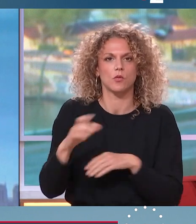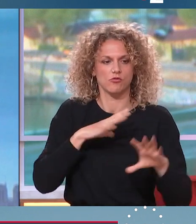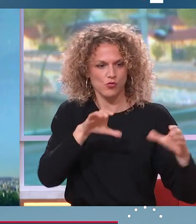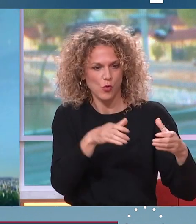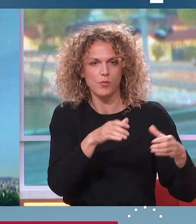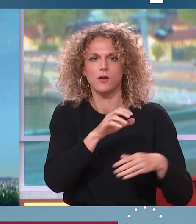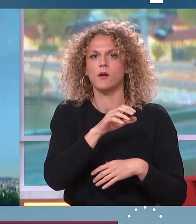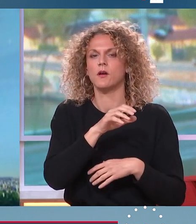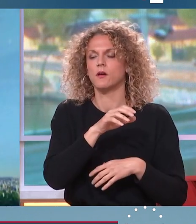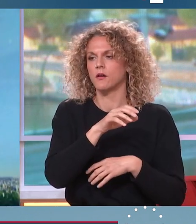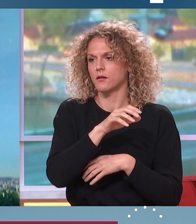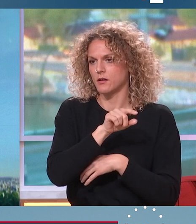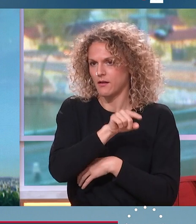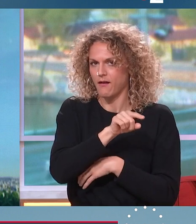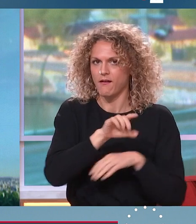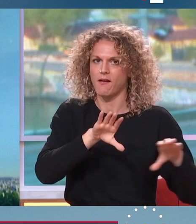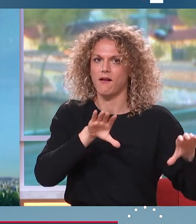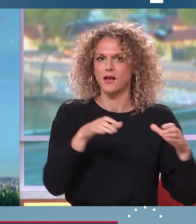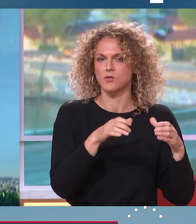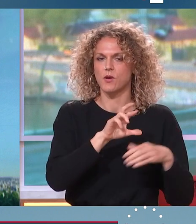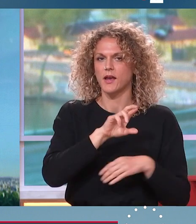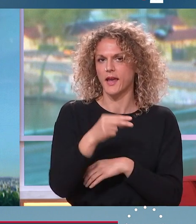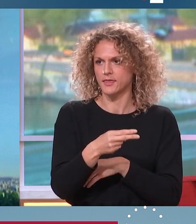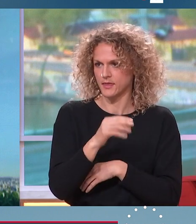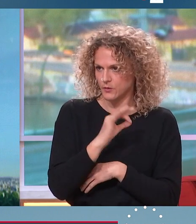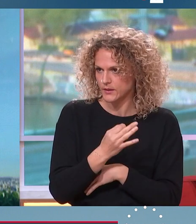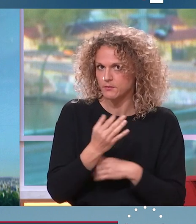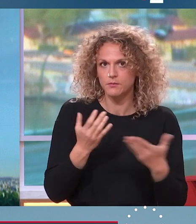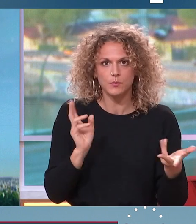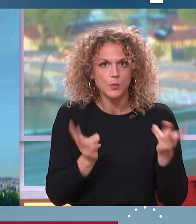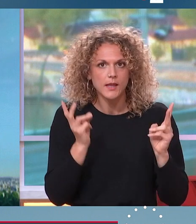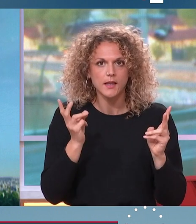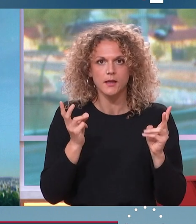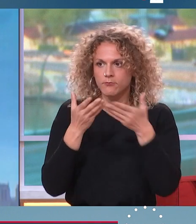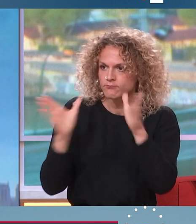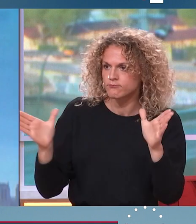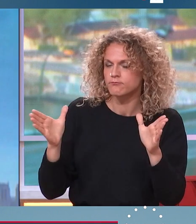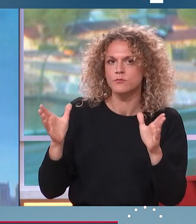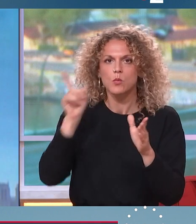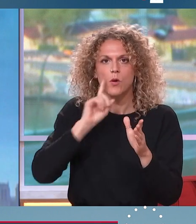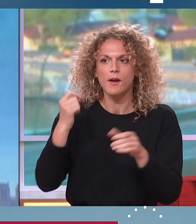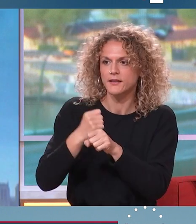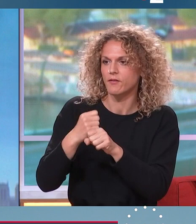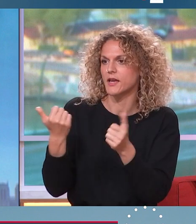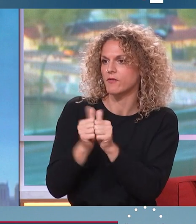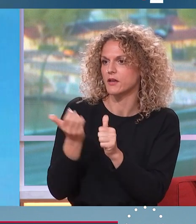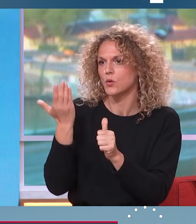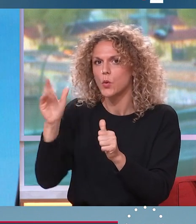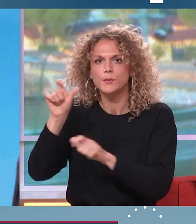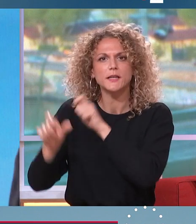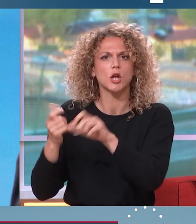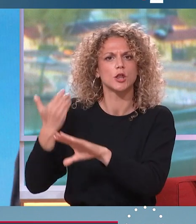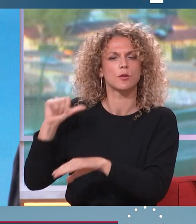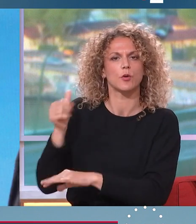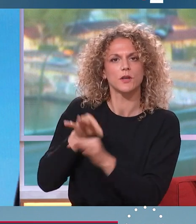Rassemblement national qui l'entoure aujourd'hui ? Est-ce que vous tendriez la main, par exemple, à des gens qui ont fait d'autres choix au premier tour ? Je